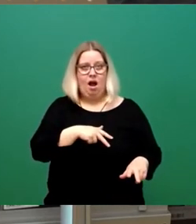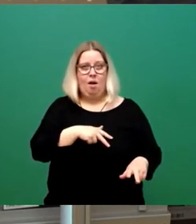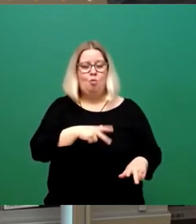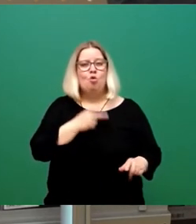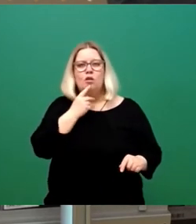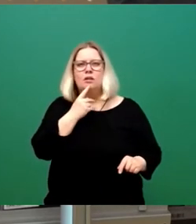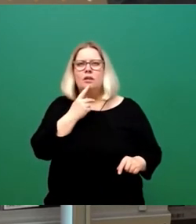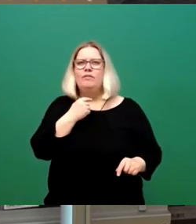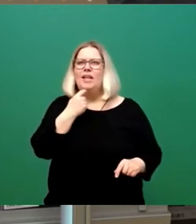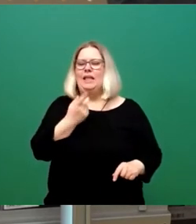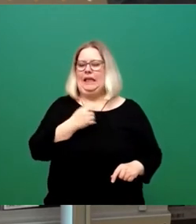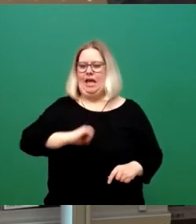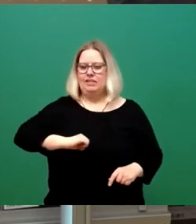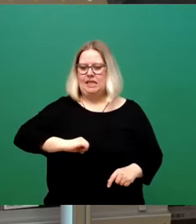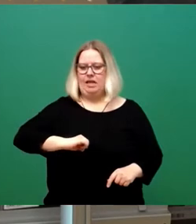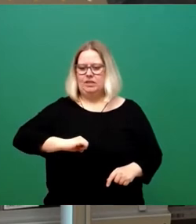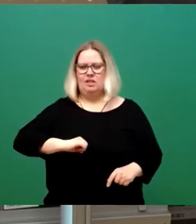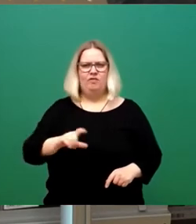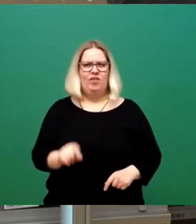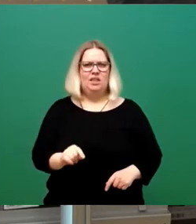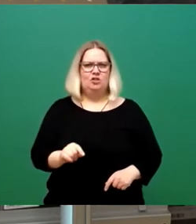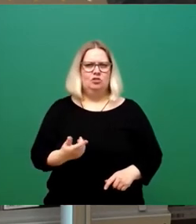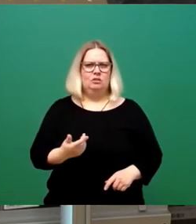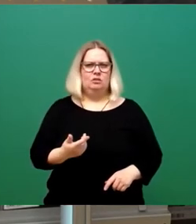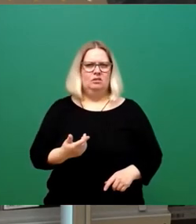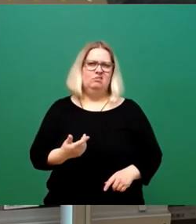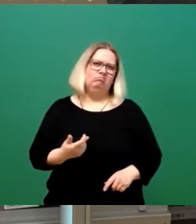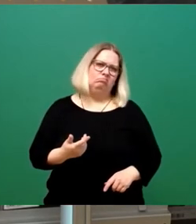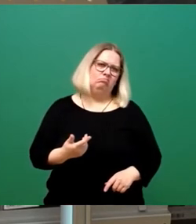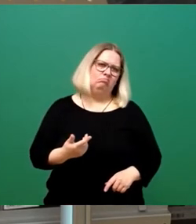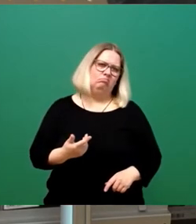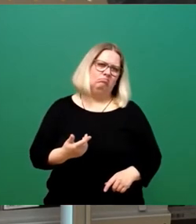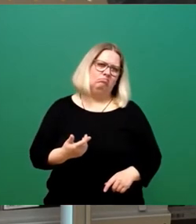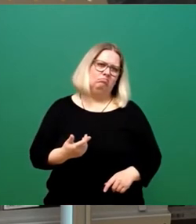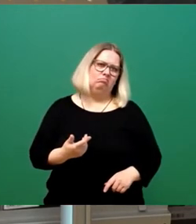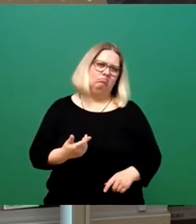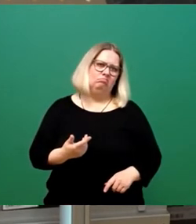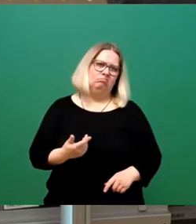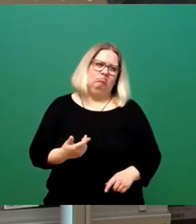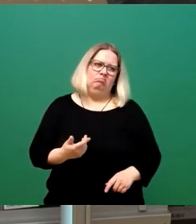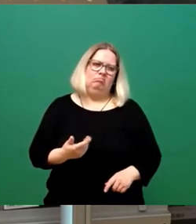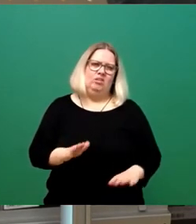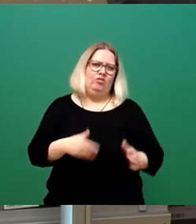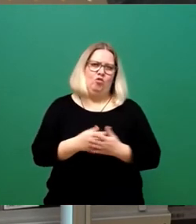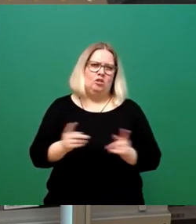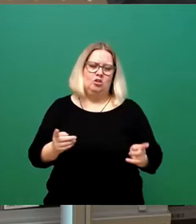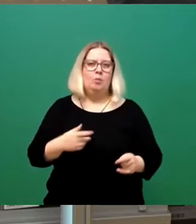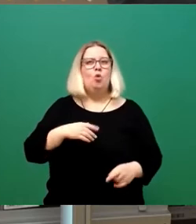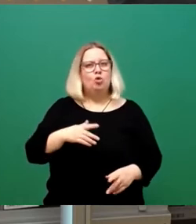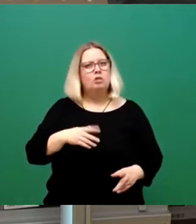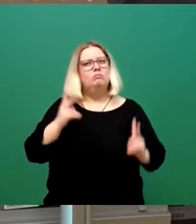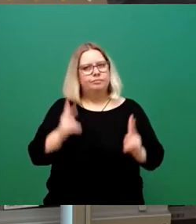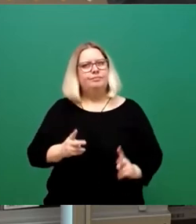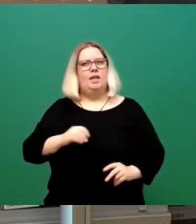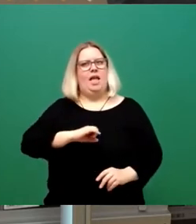immer so, dass effizient ist, was wenig ist. Das weiß ich nicht, wo das so funktioniert. Effizienz im Sinne immer funktionierenden